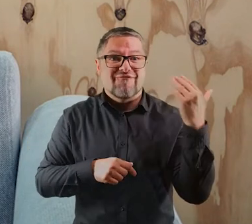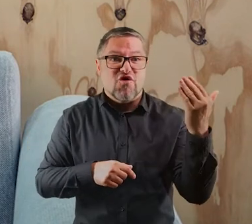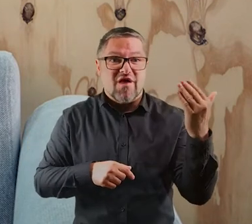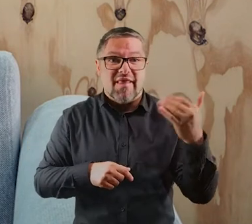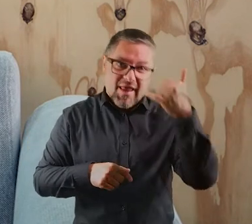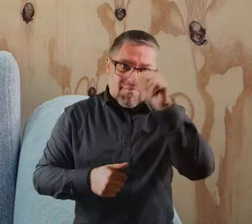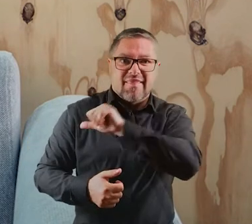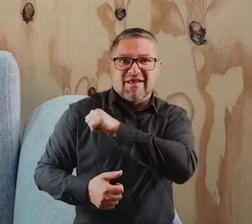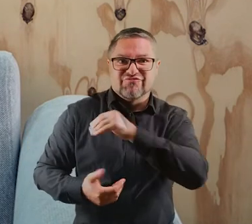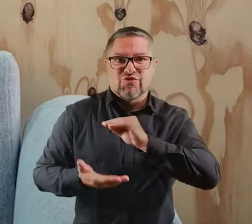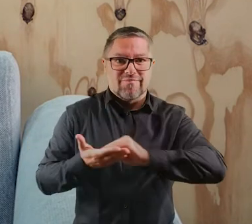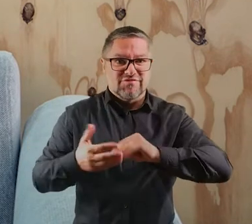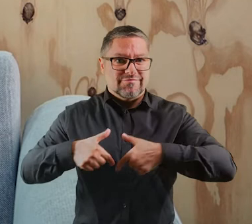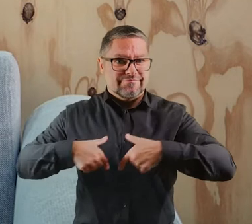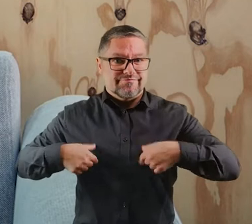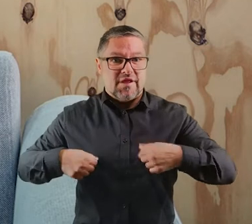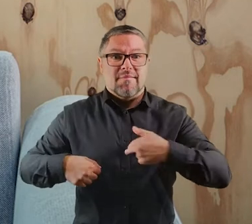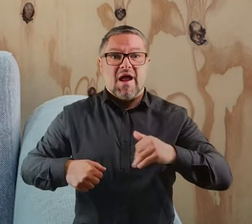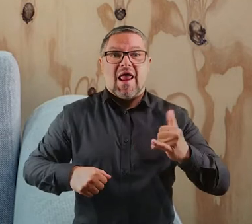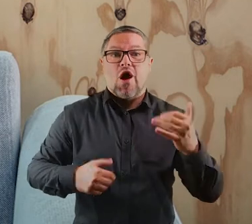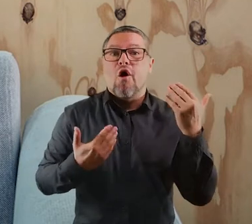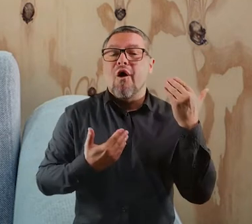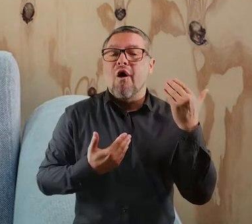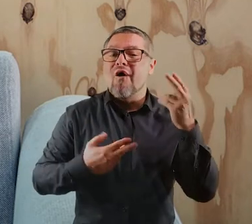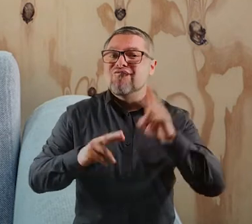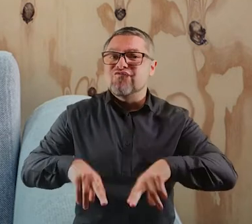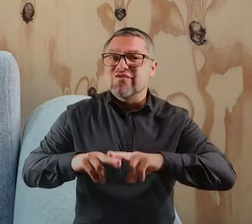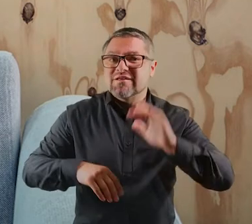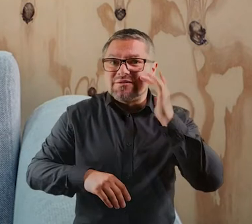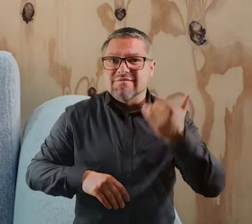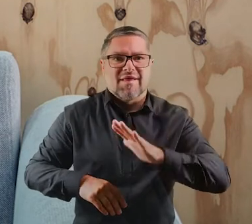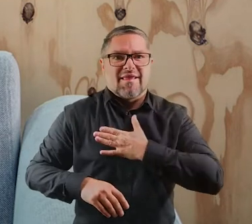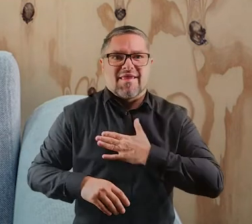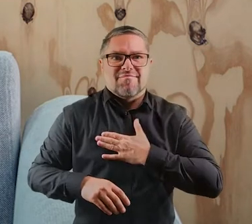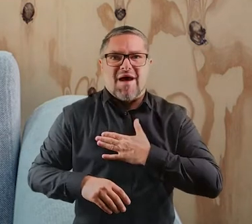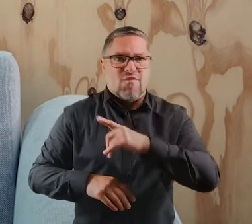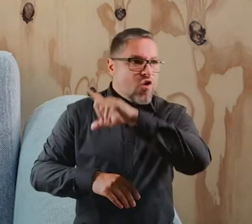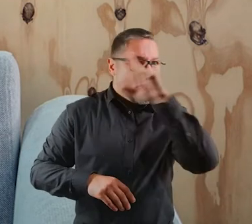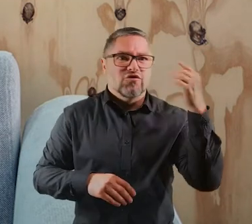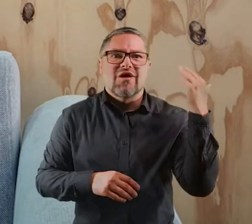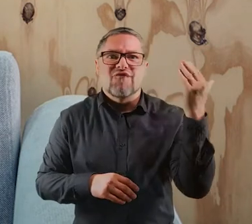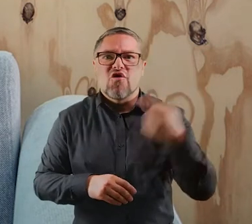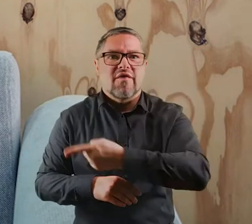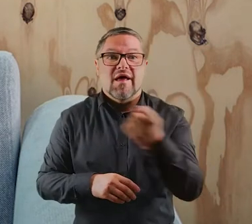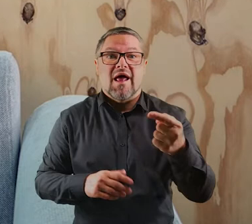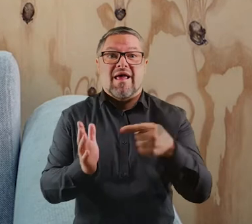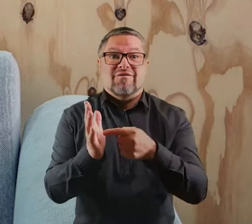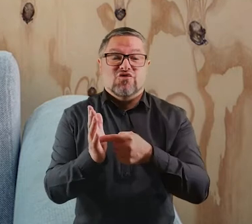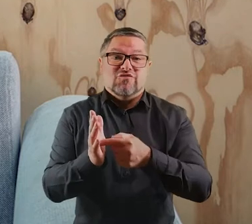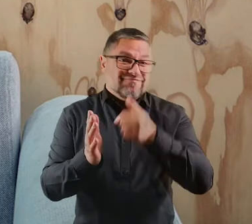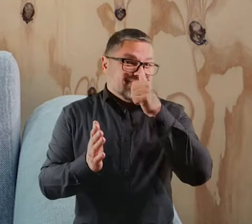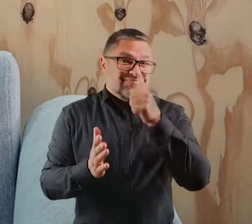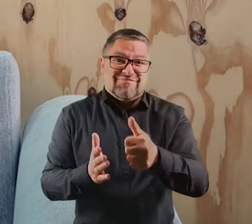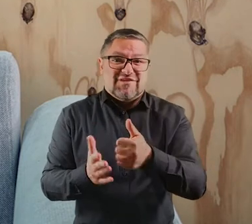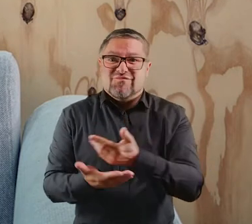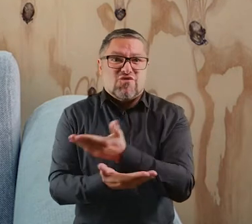wolontariuszy. Jako fundacja nie mamy niestety bazy wolontariuszy, więc w tym aspekcie